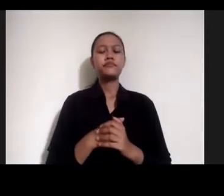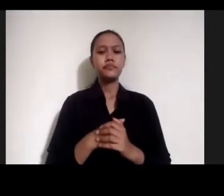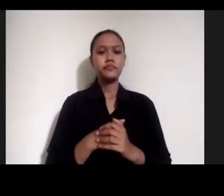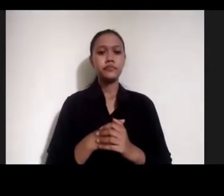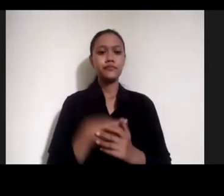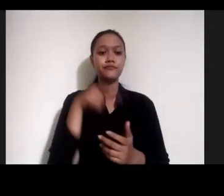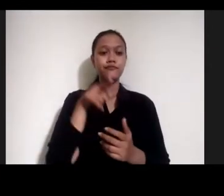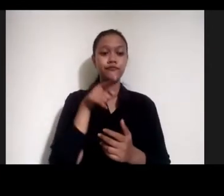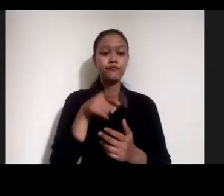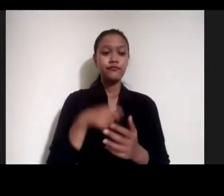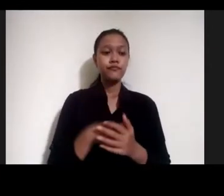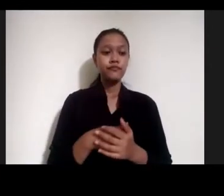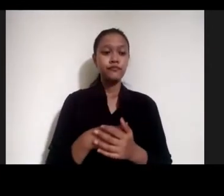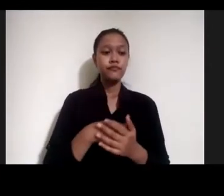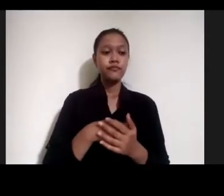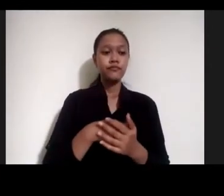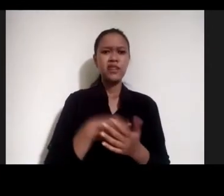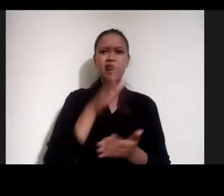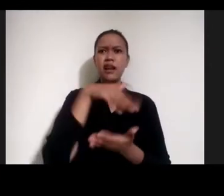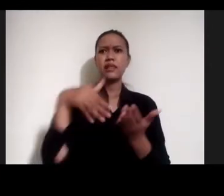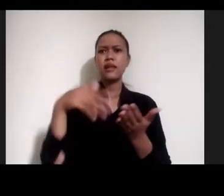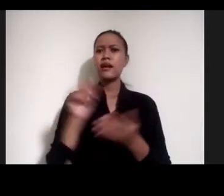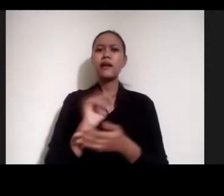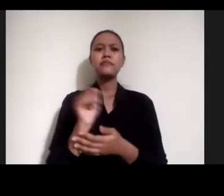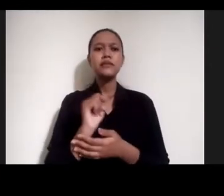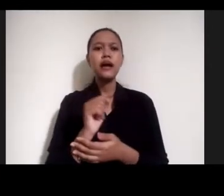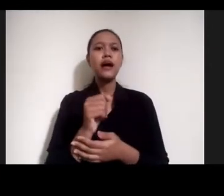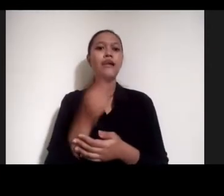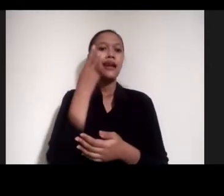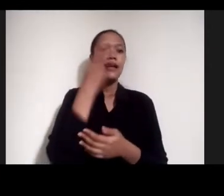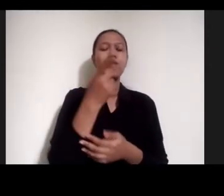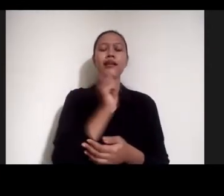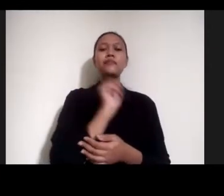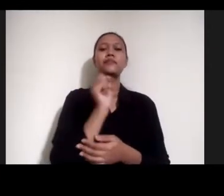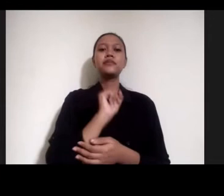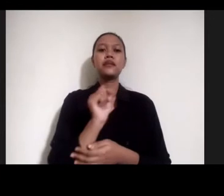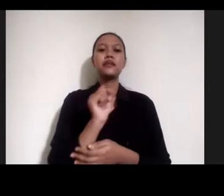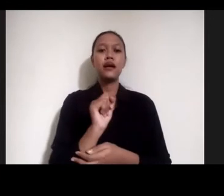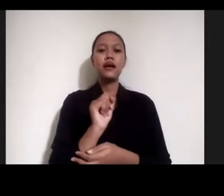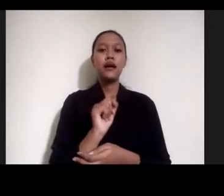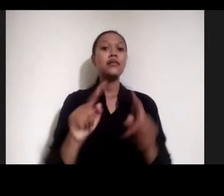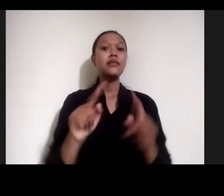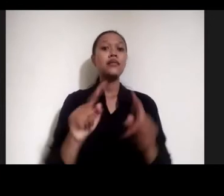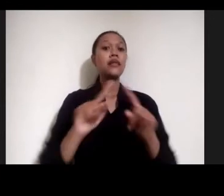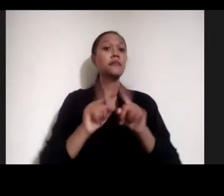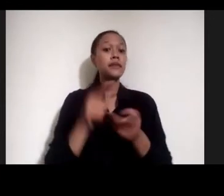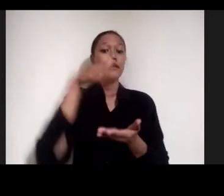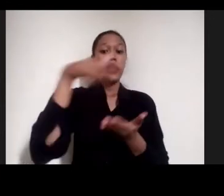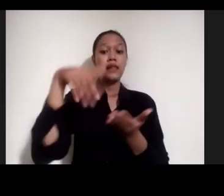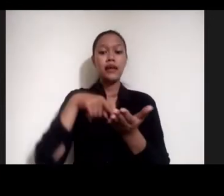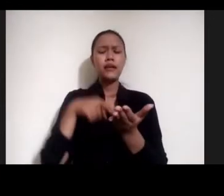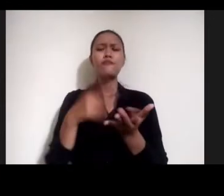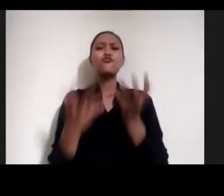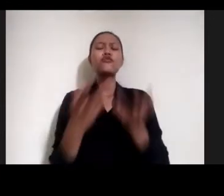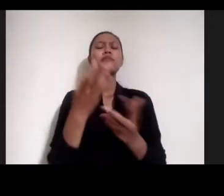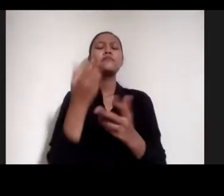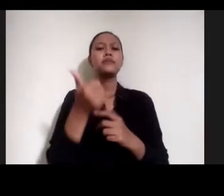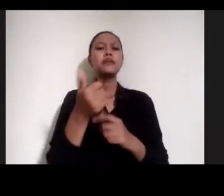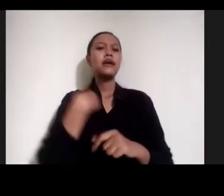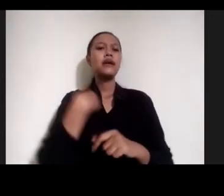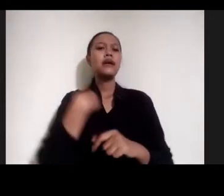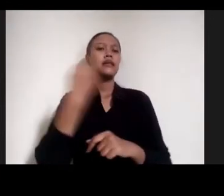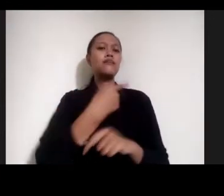data yang Nggak bisa kita dapat Disini Tapi data itu Sangat mungkin Nanti kita bikin Sendiri Datanya